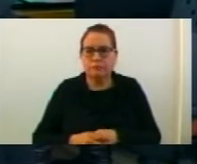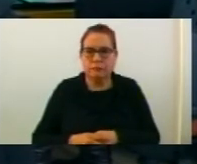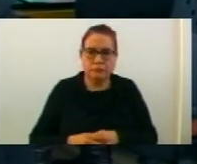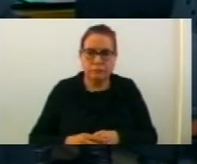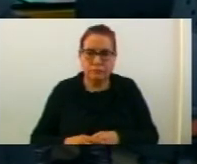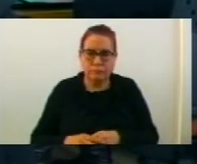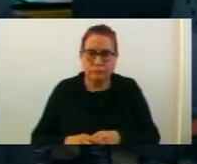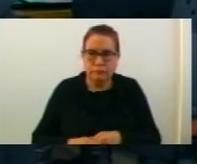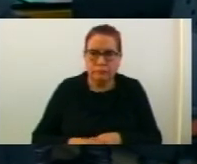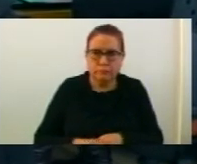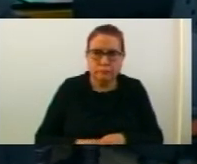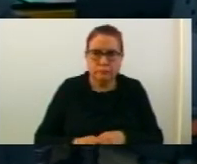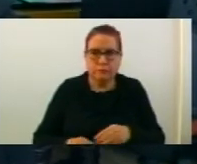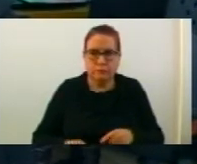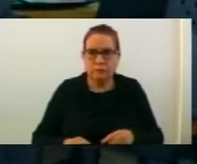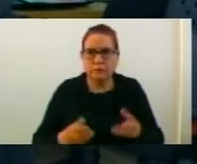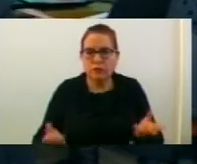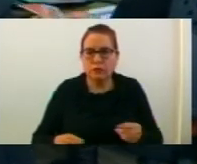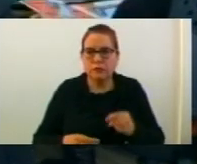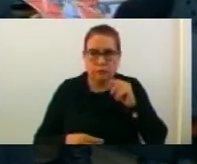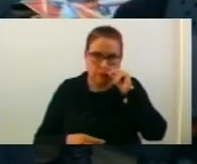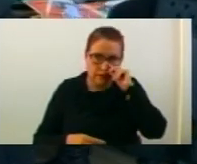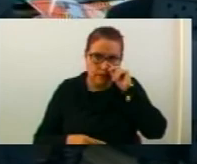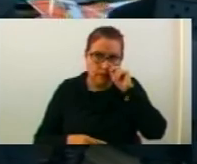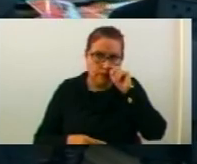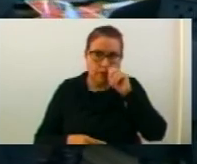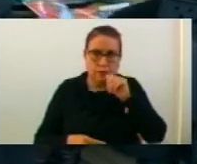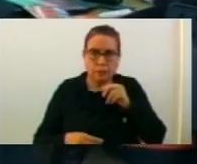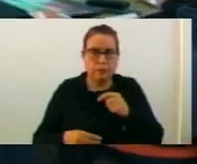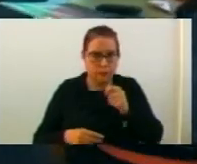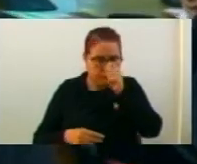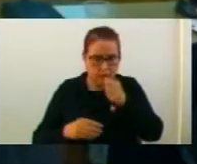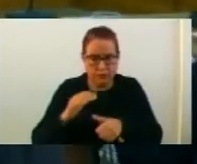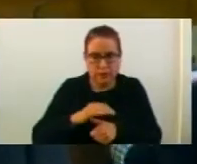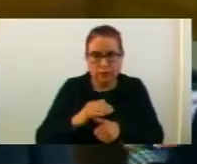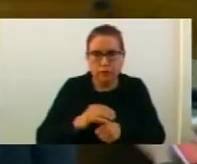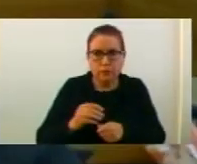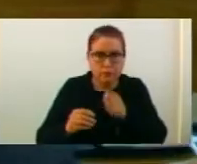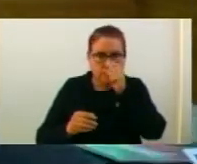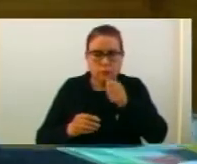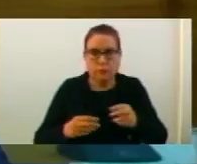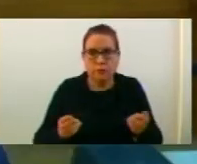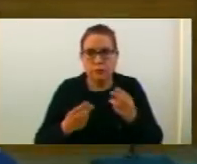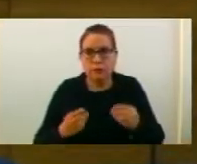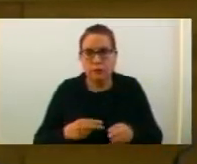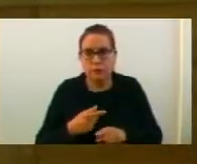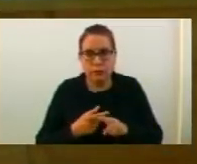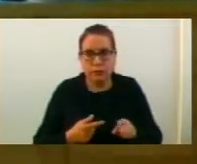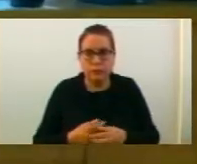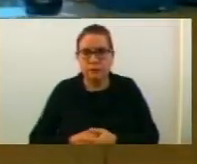Поведите госпоге Ирена Бабамо Стойче. Читуван председателе, почитувани колеги, како делот